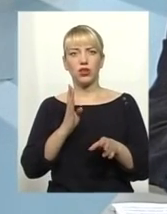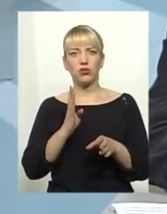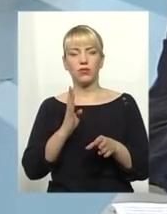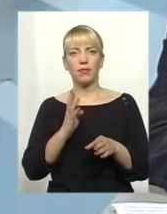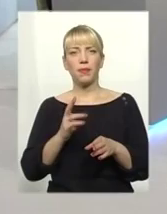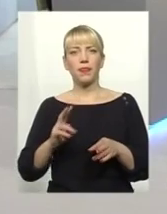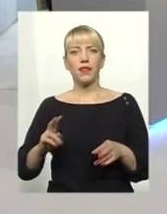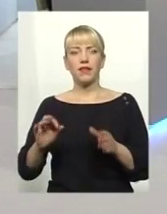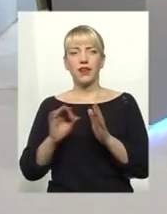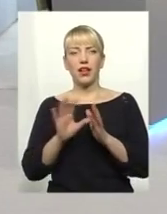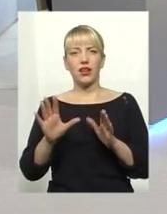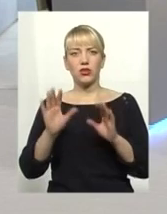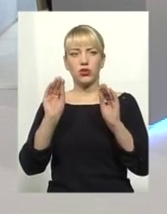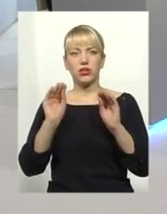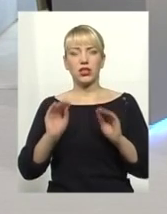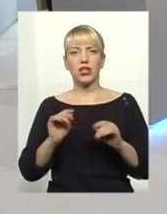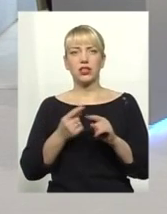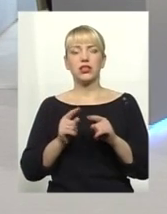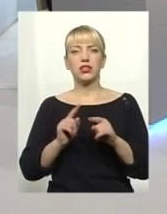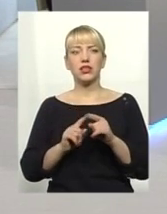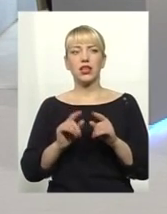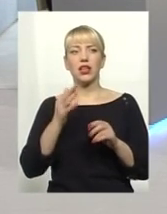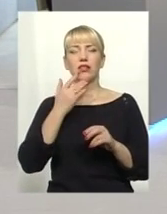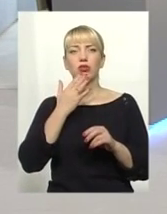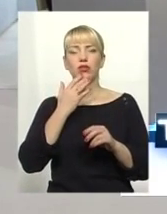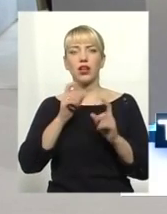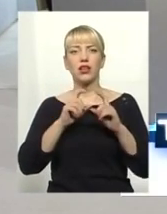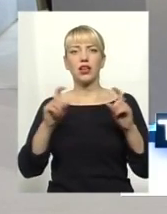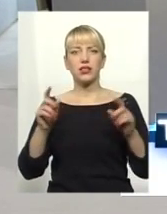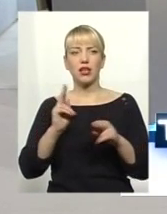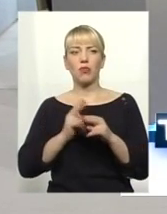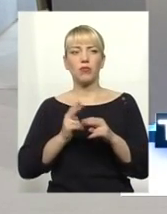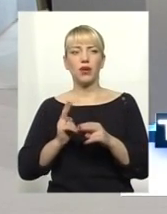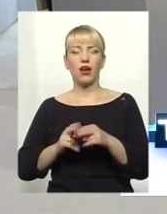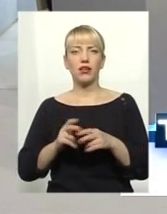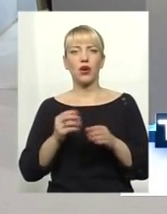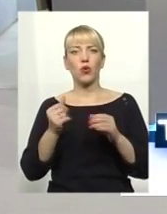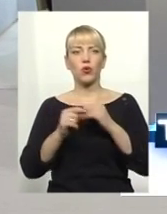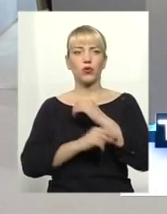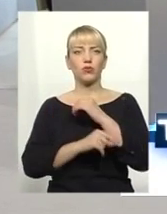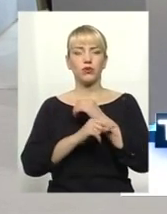чергу в електронних деклараціях – це Національне агентство з запобігання корупції.